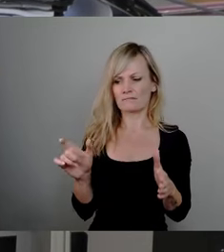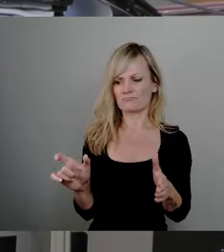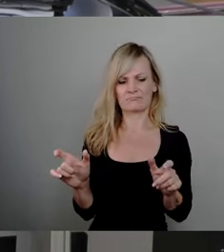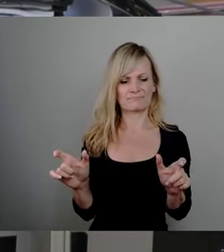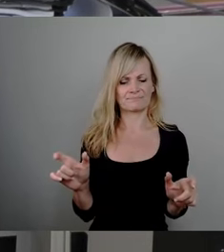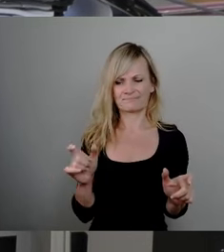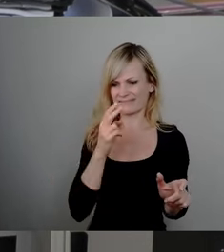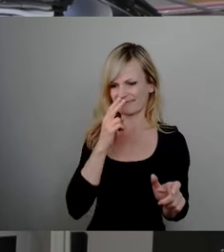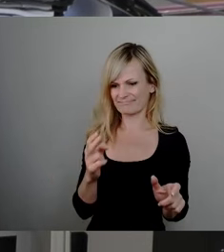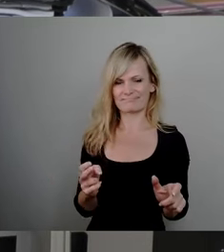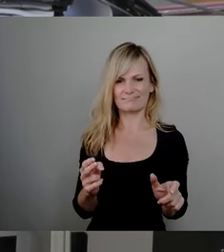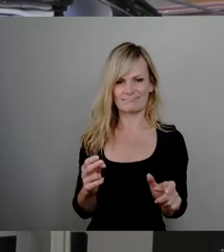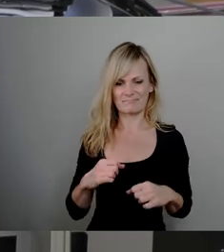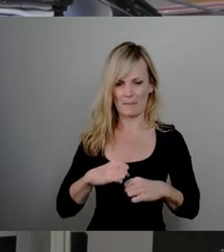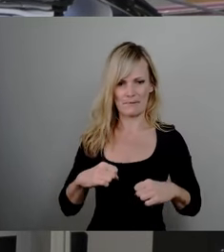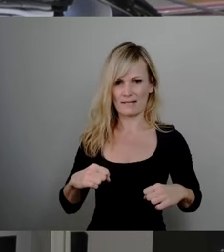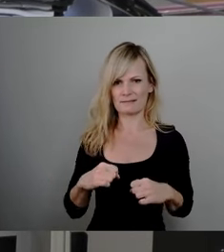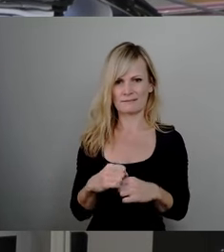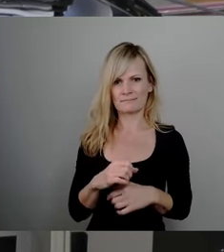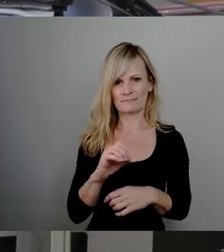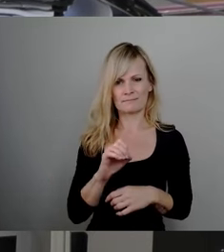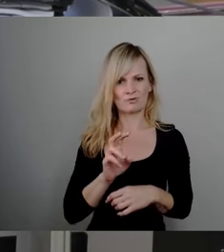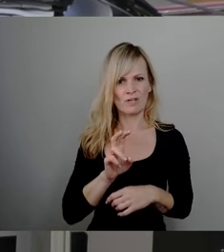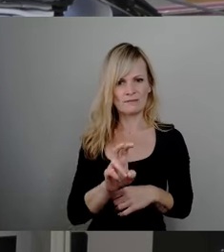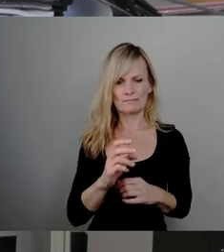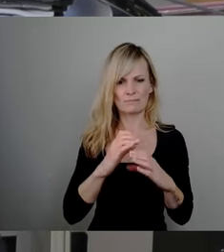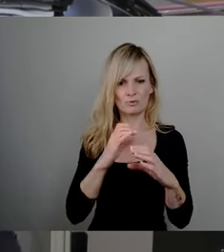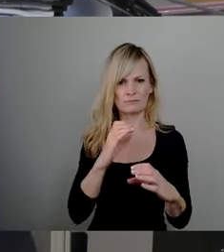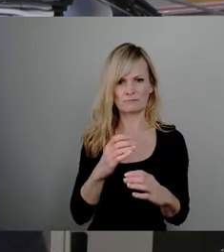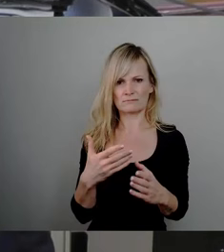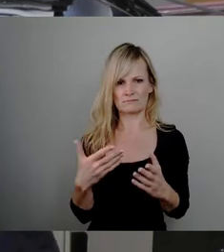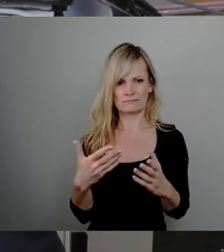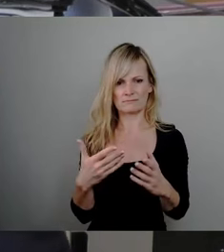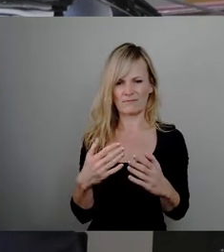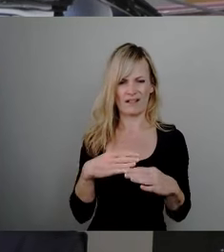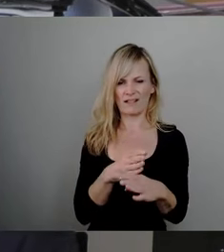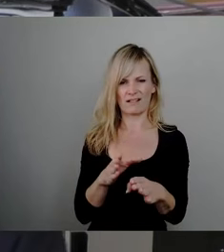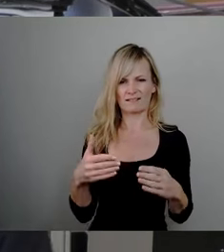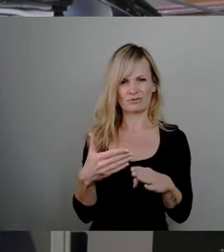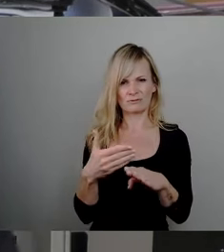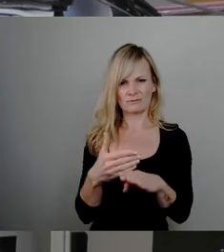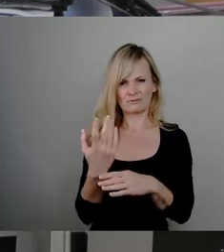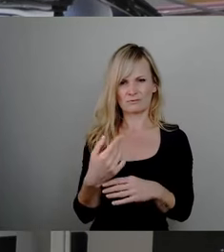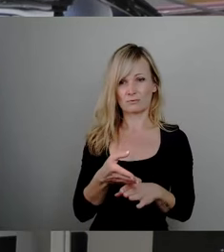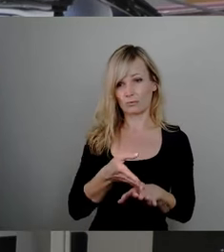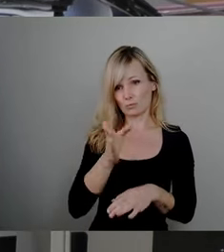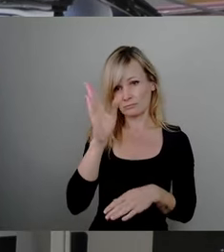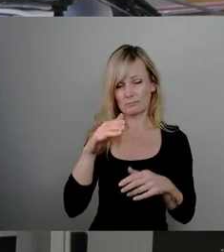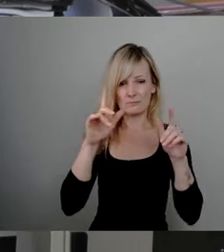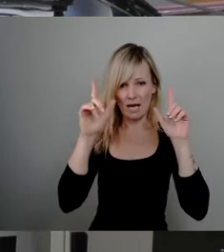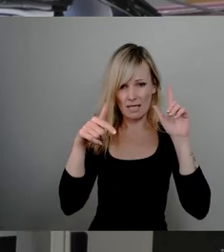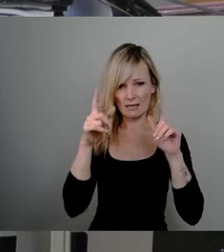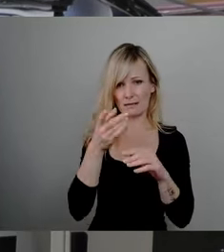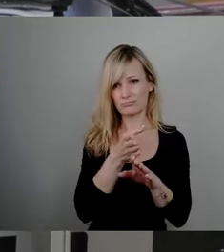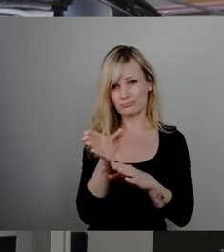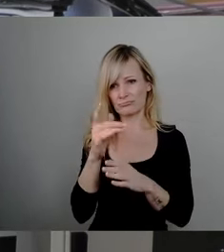weil eben dann der ÖPNV behindert wird und Entschuldigung, Sie wissen nicht, wann irgendjemand zum Lidl einkaufen fährt und da können Sie Ihre Ampeltaktung